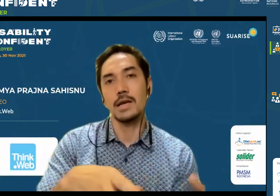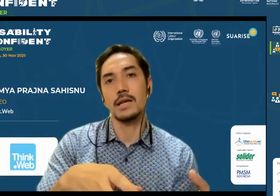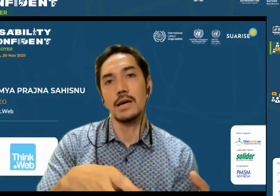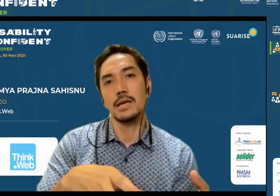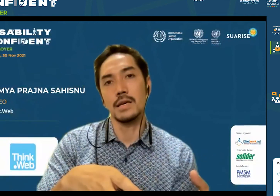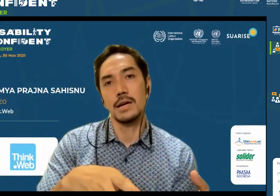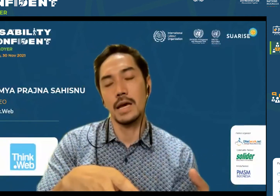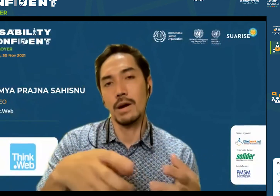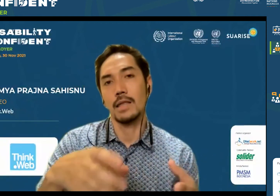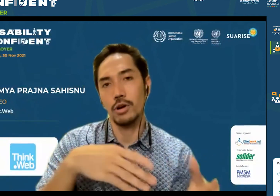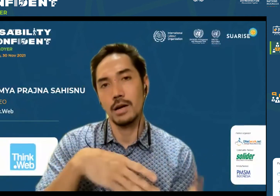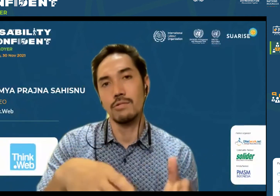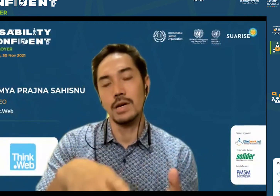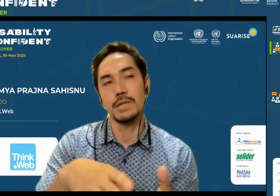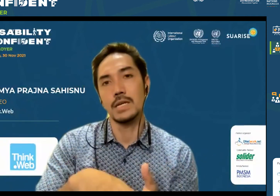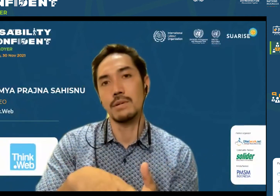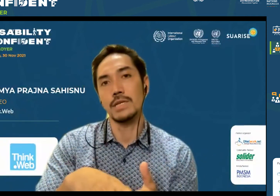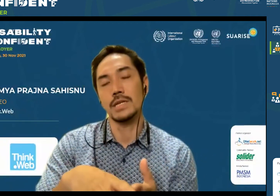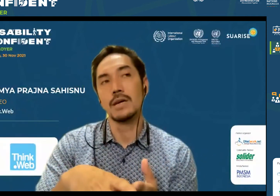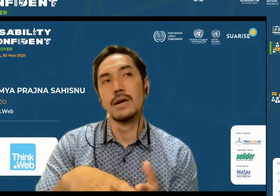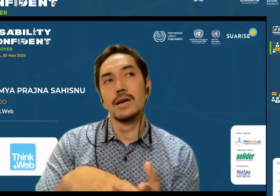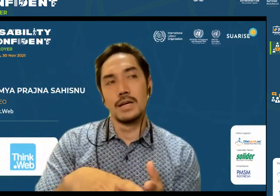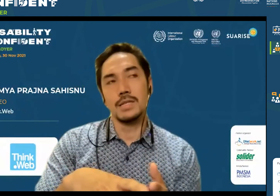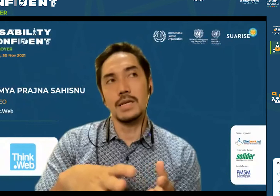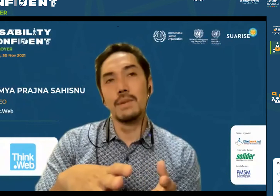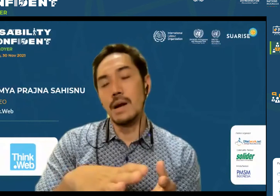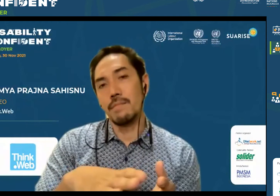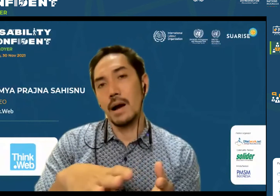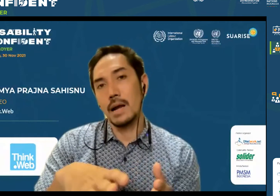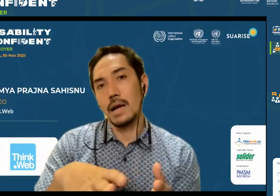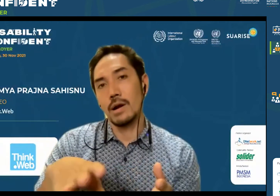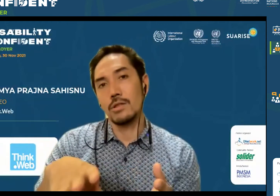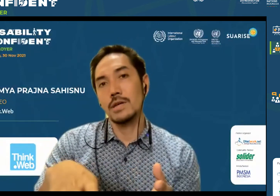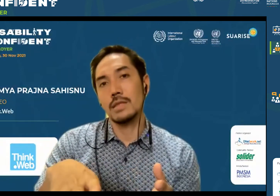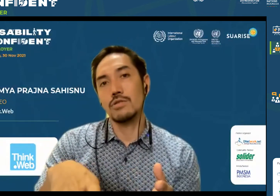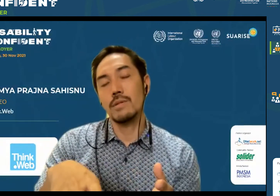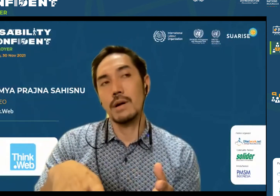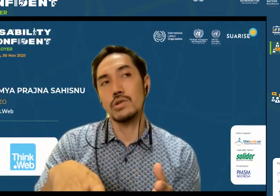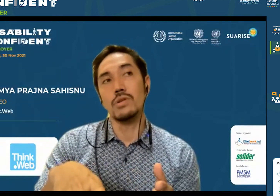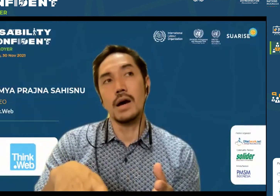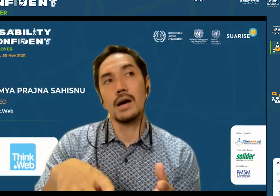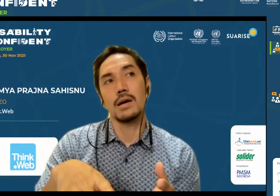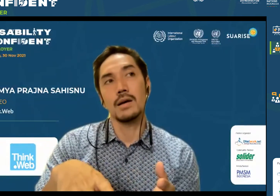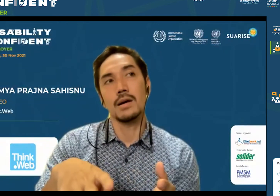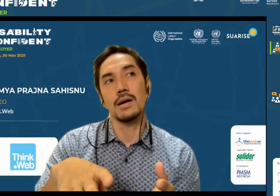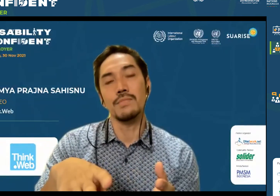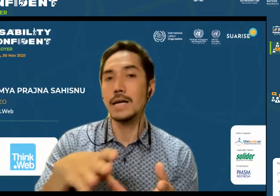dari karyawan kantor yang kemudian menjadi pembisik. Beberapa karyawan kantor saat itu sudah